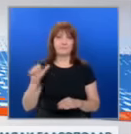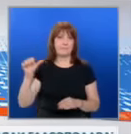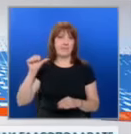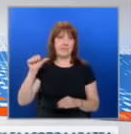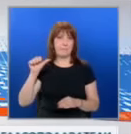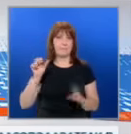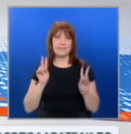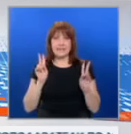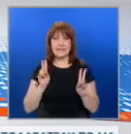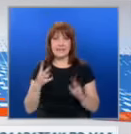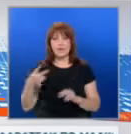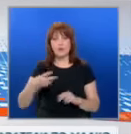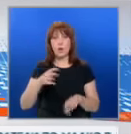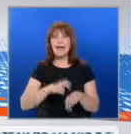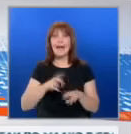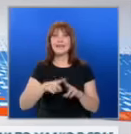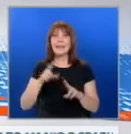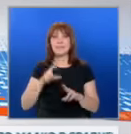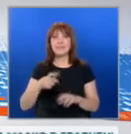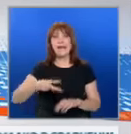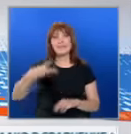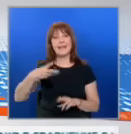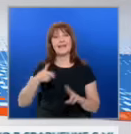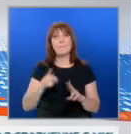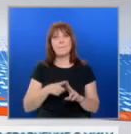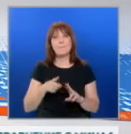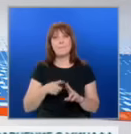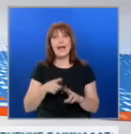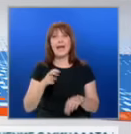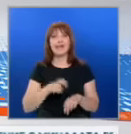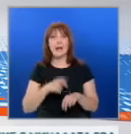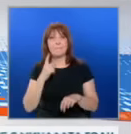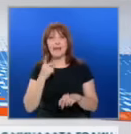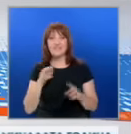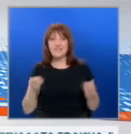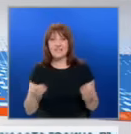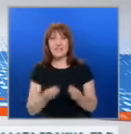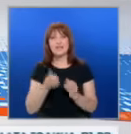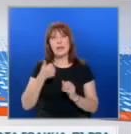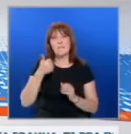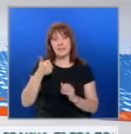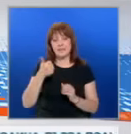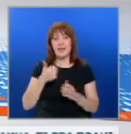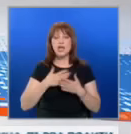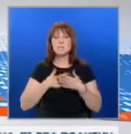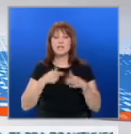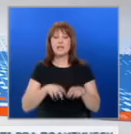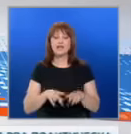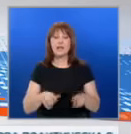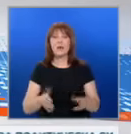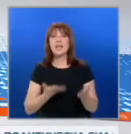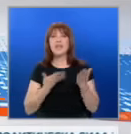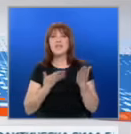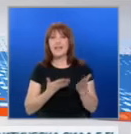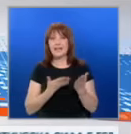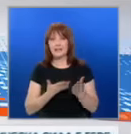СДС, втори са ДПС, трети ППДБ, следват Възраждане, БСП, Итана и Величие. В Европарламента най